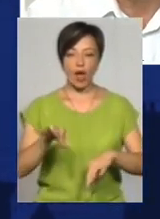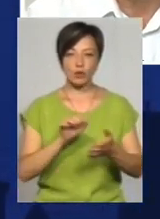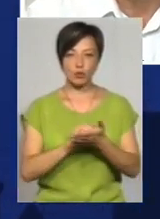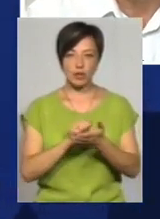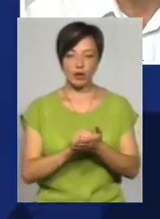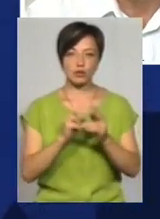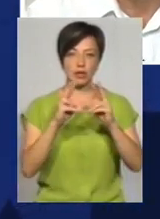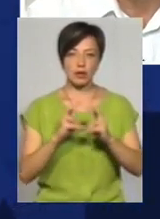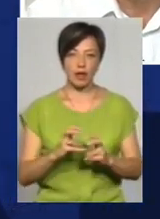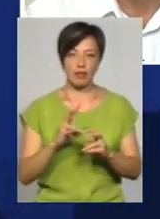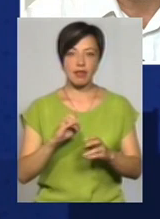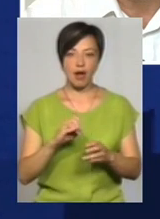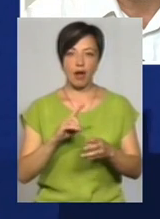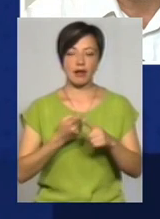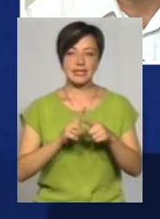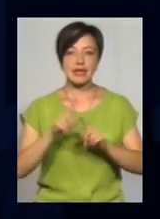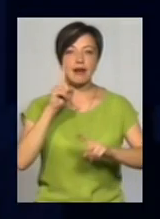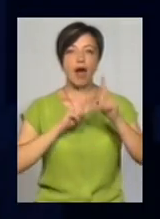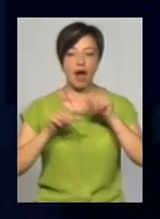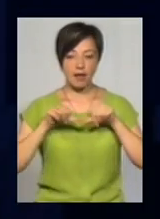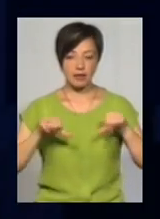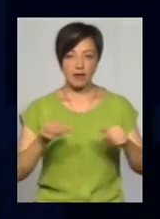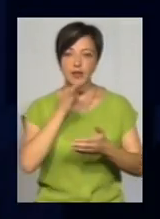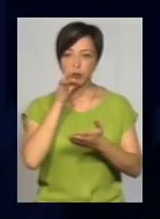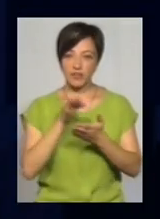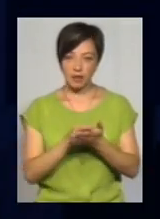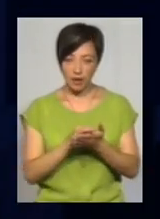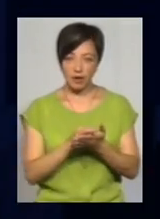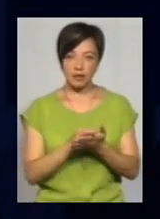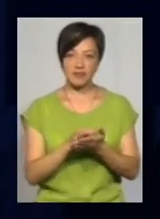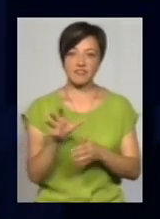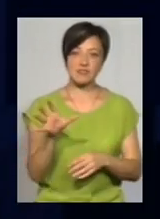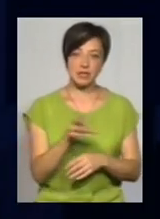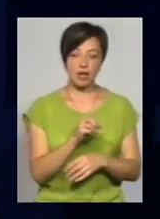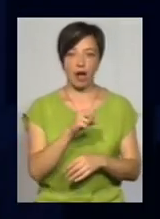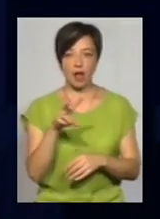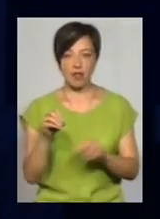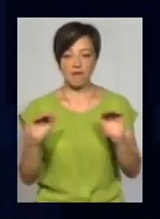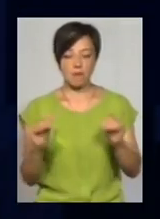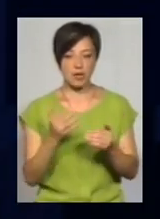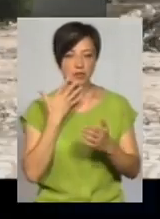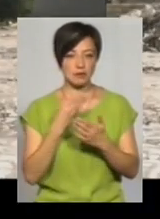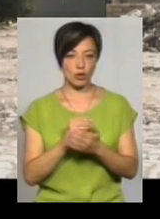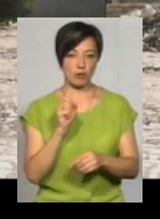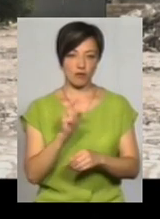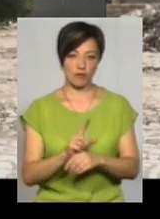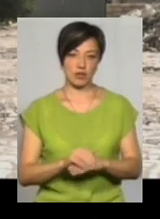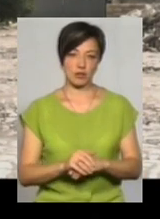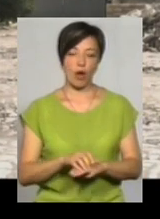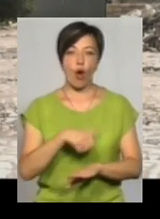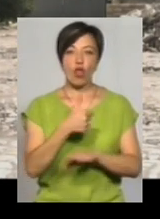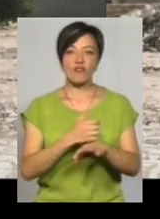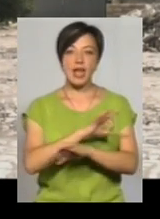розглядається на містобудівній раді. Тому відповідальність несуть всі, але в межах своїх повноваження. Головний